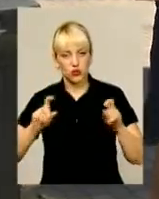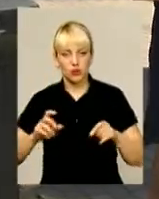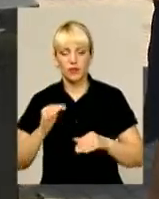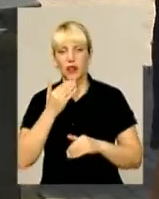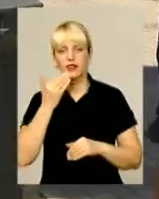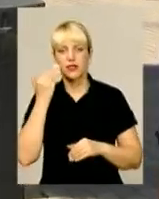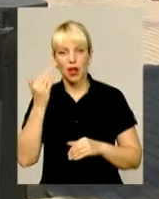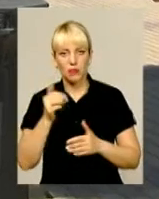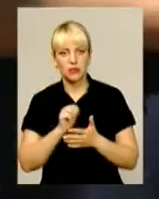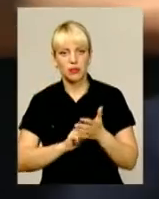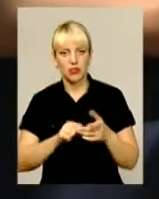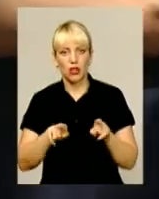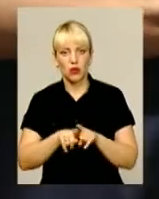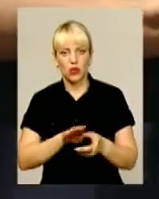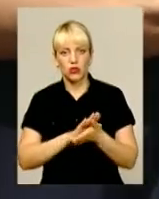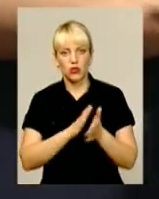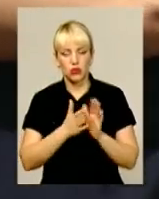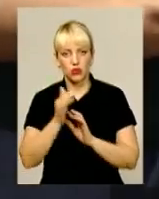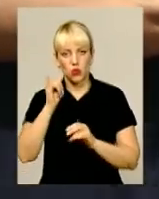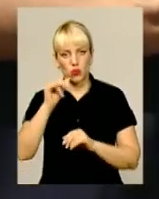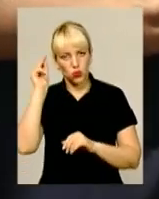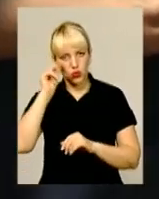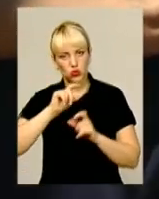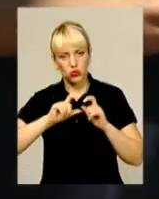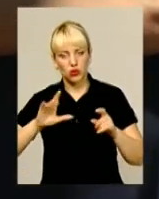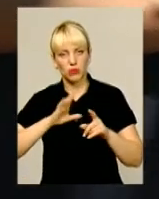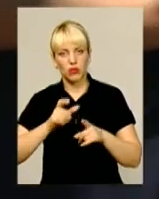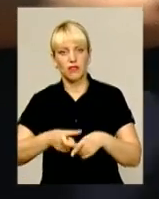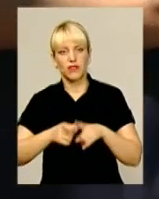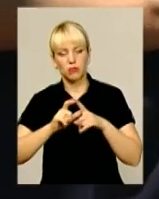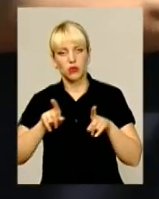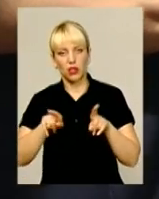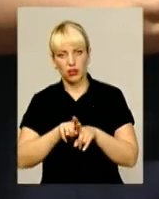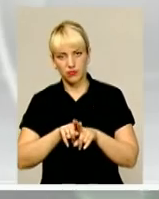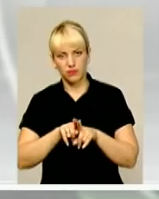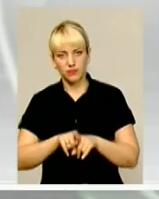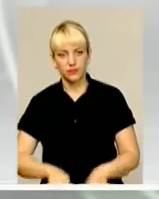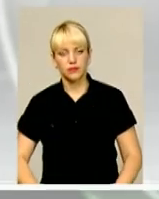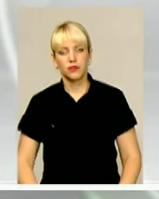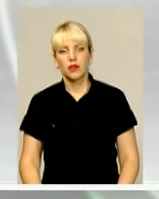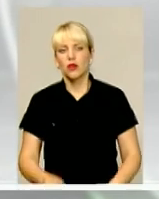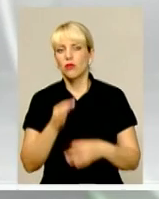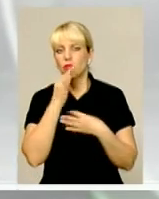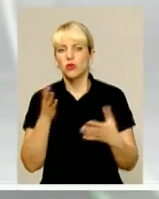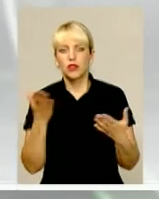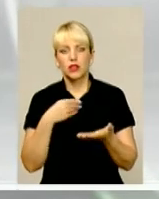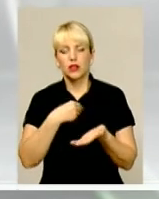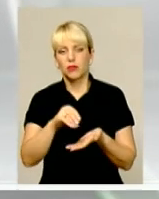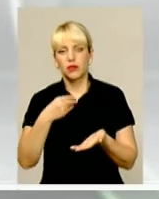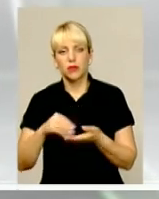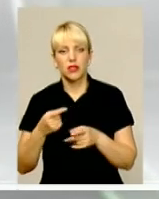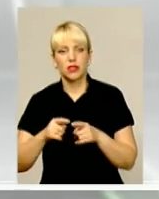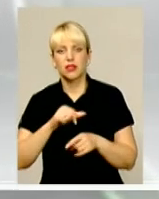ситуації у школі надійшла відповідь з міського управління освіти, де повідомляють, цитую. Будь-які придбання носять